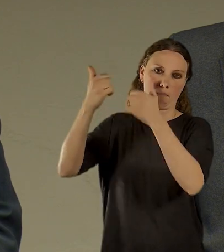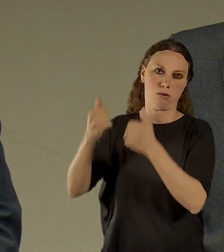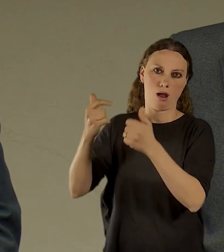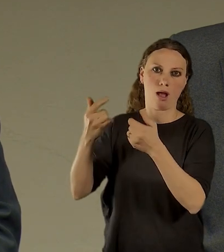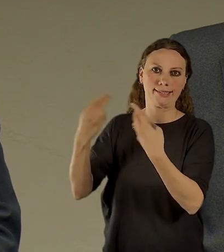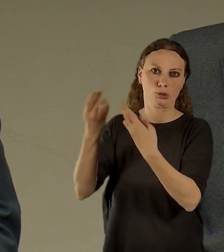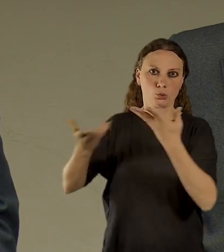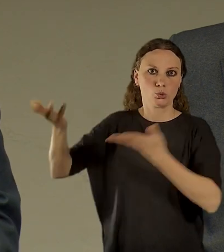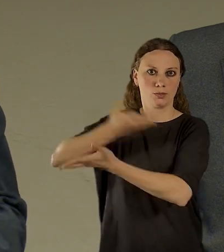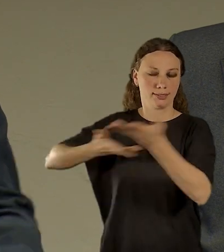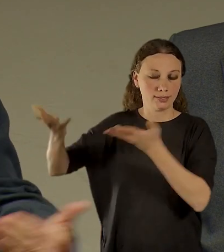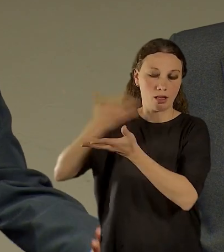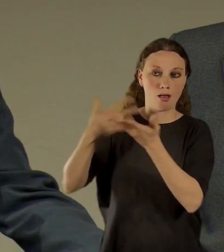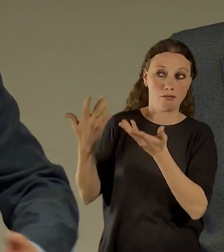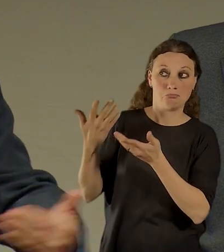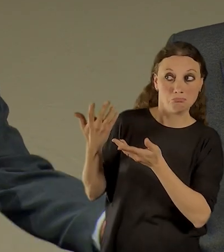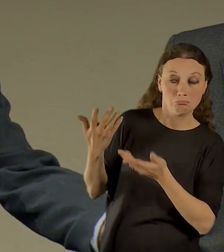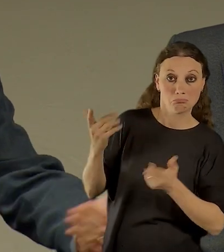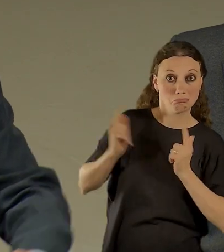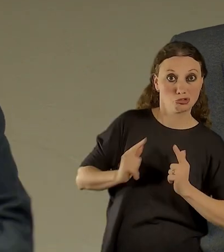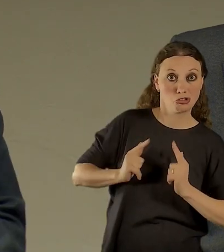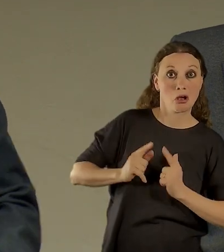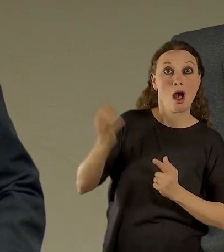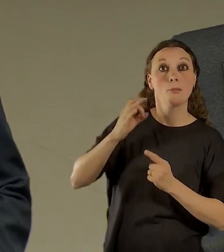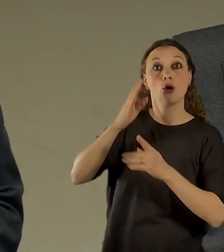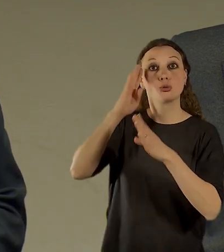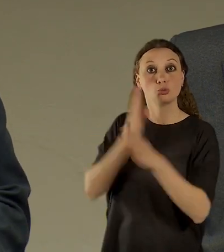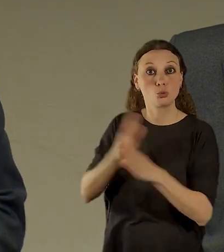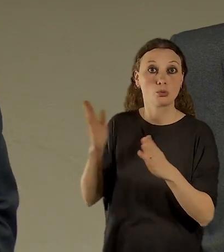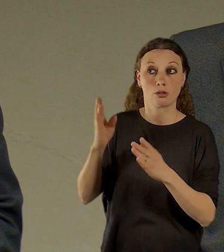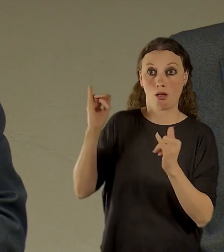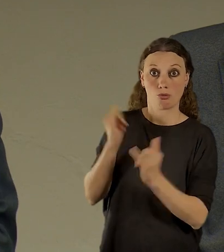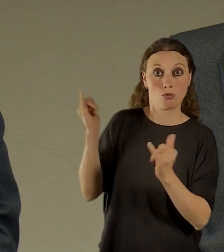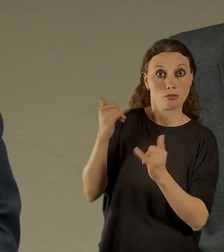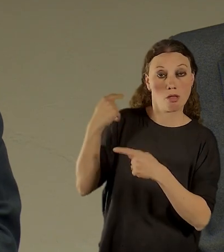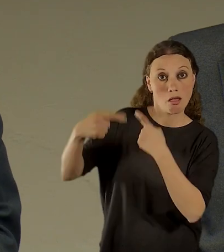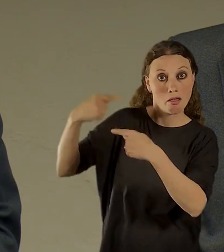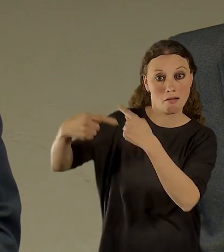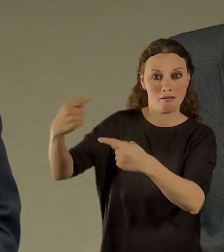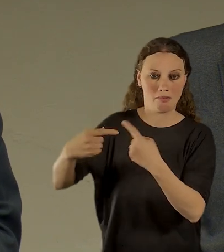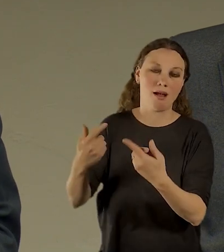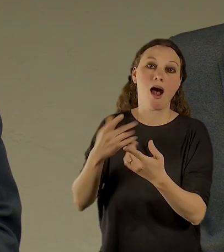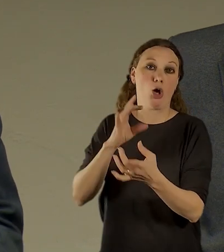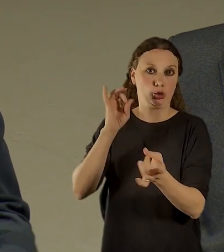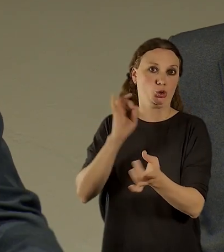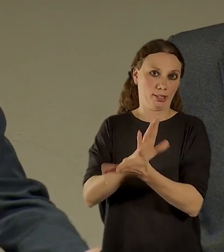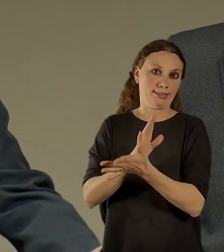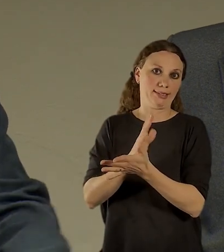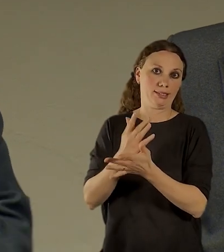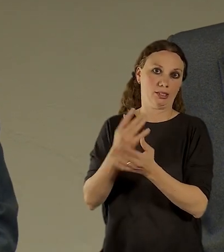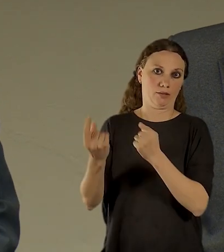ten rozhodovací mechanismus běžel naštěstí tou cestou, kdy